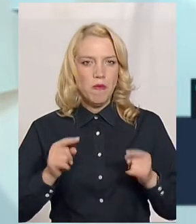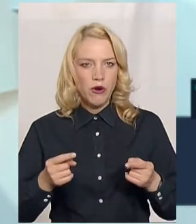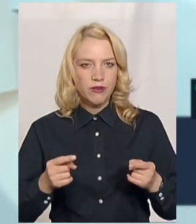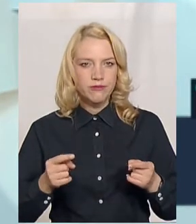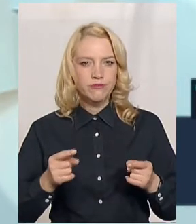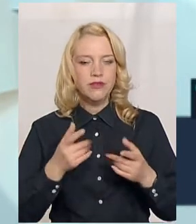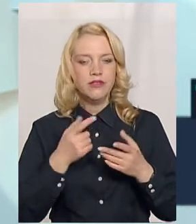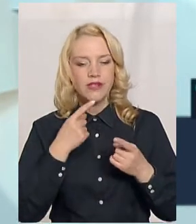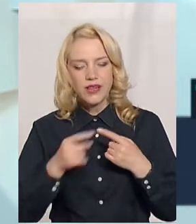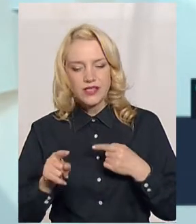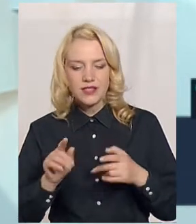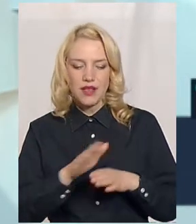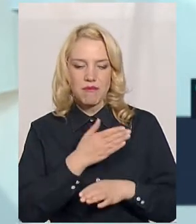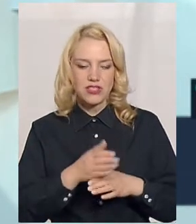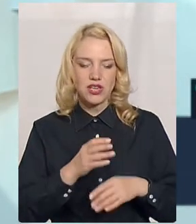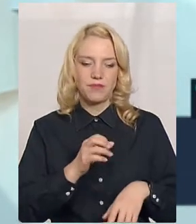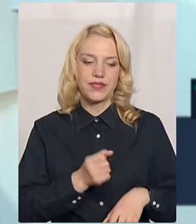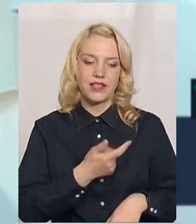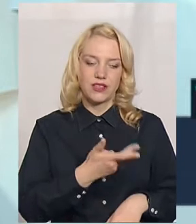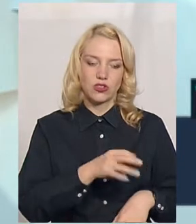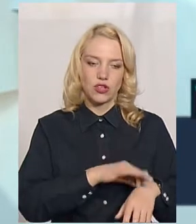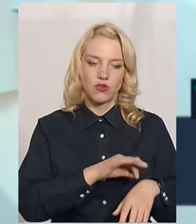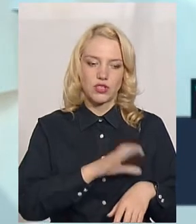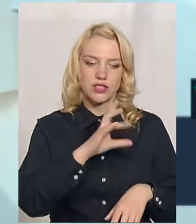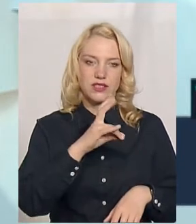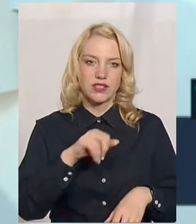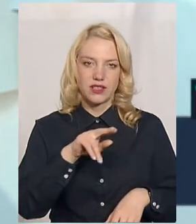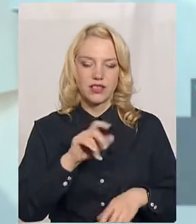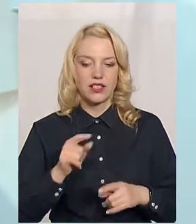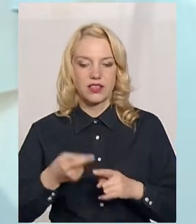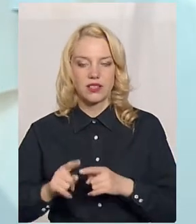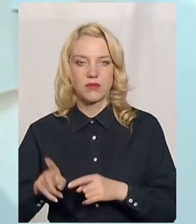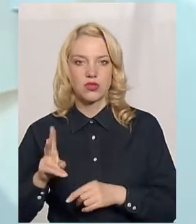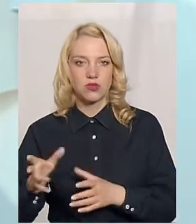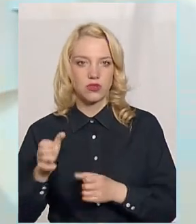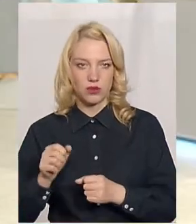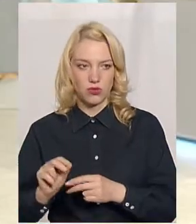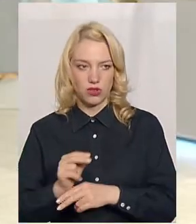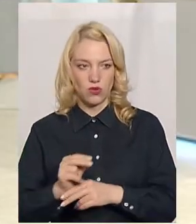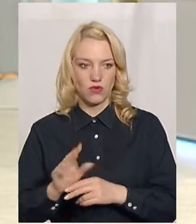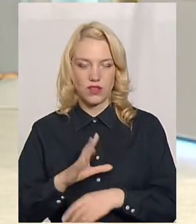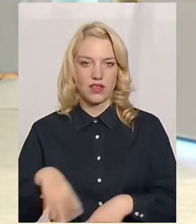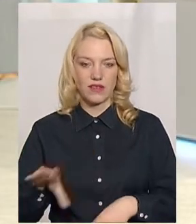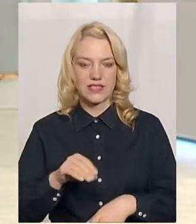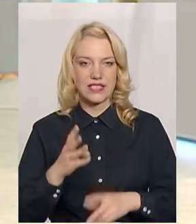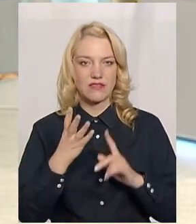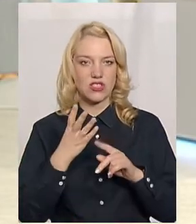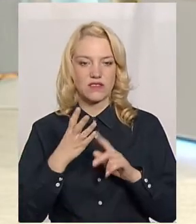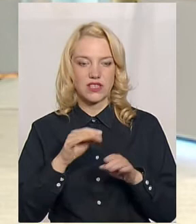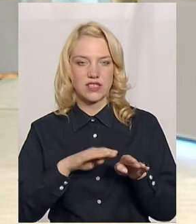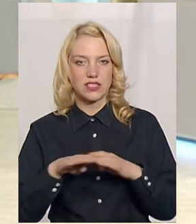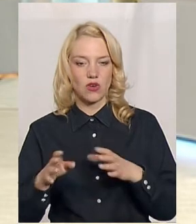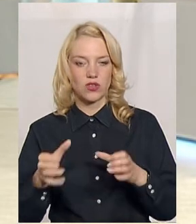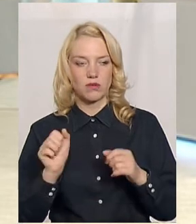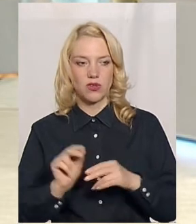Чому різниця є між кількістю хворих на СНІД і тих, що отримують лікування? Не всі в четвертій клінічній стадії отримують